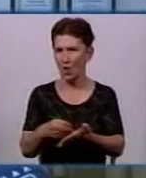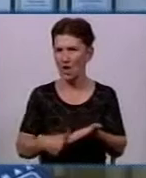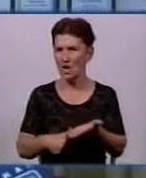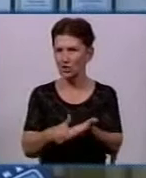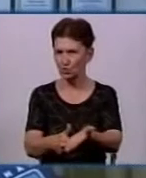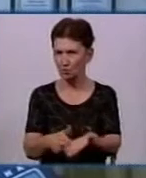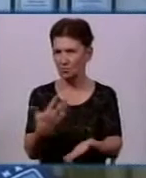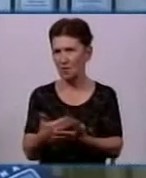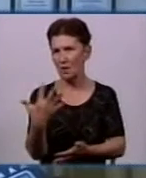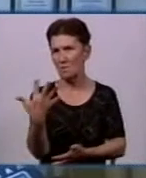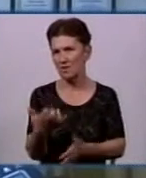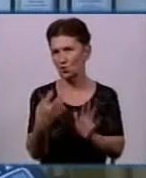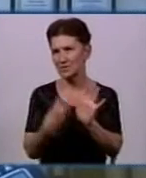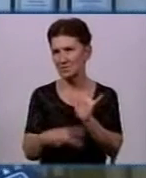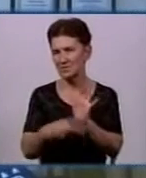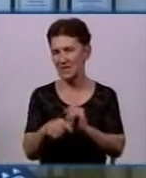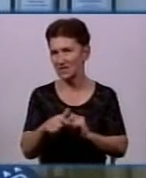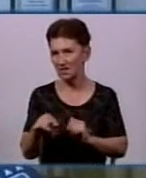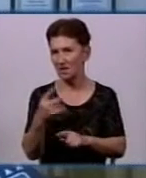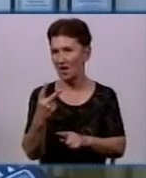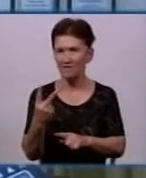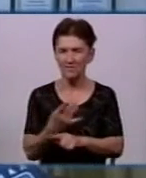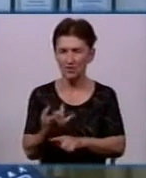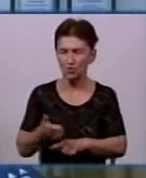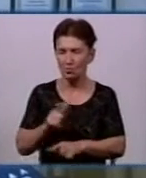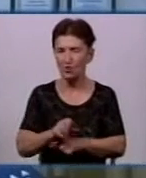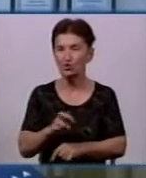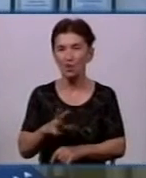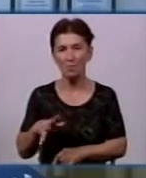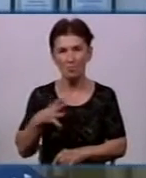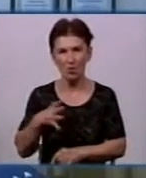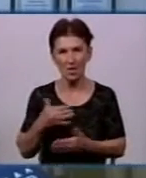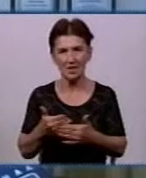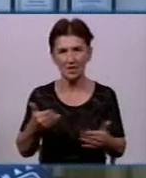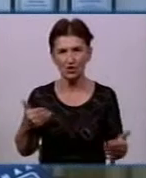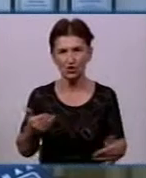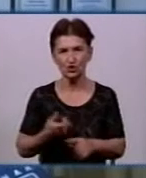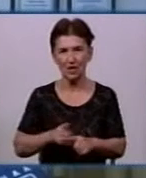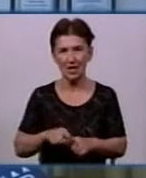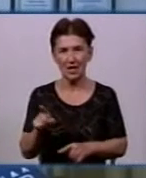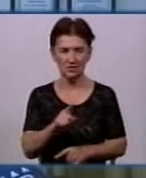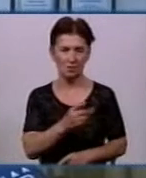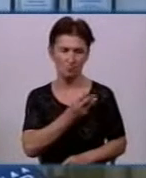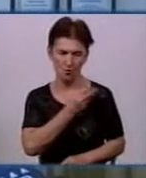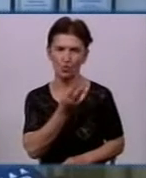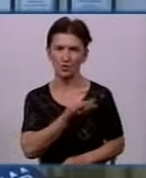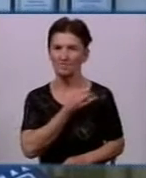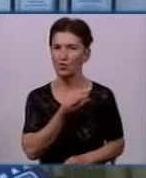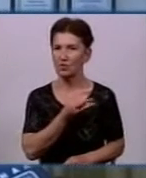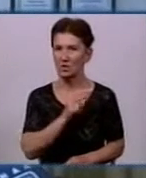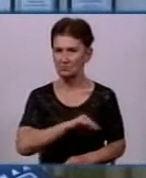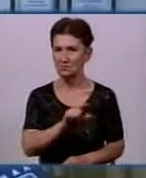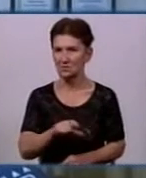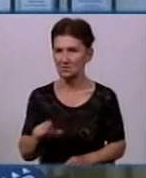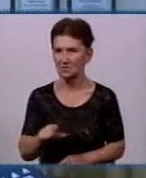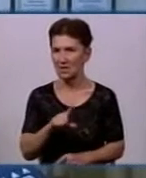суму складає 570 гривень, тобто це вдвічі більше, ніж та сума, що була раніше. І це мотивує медичних працівників